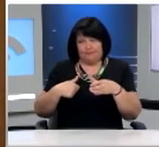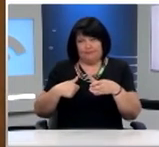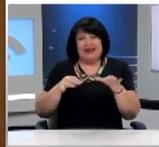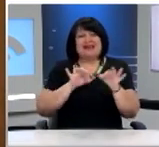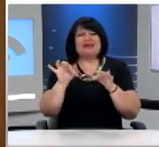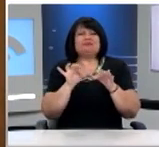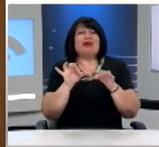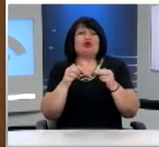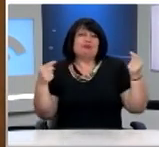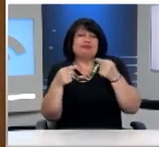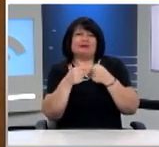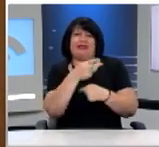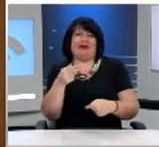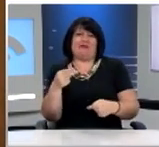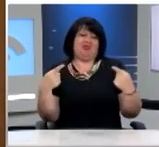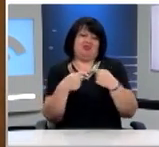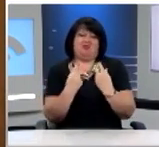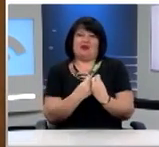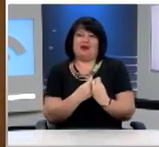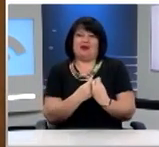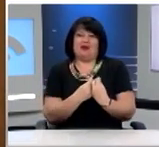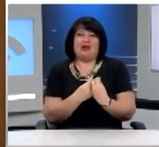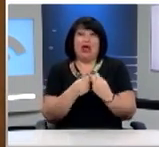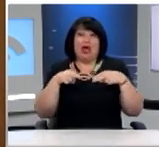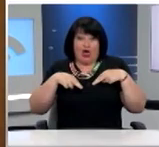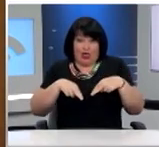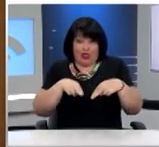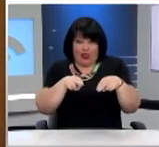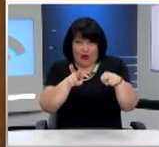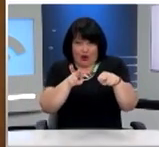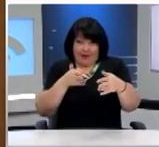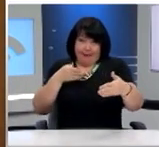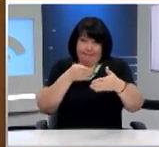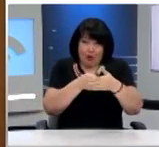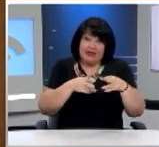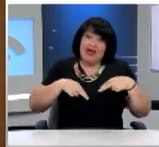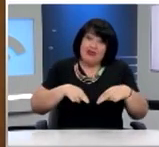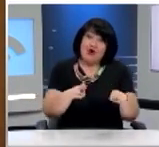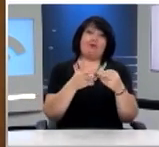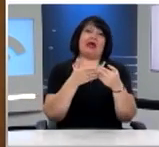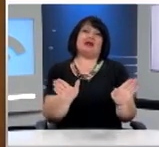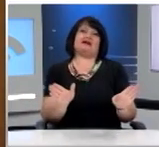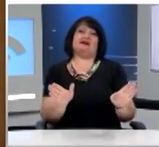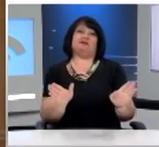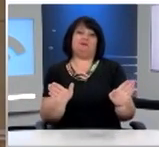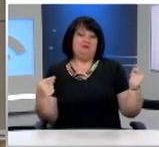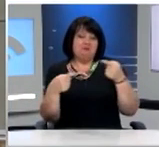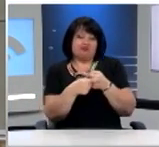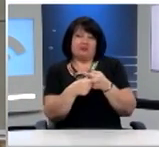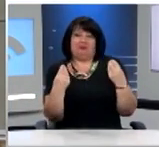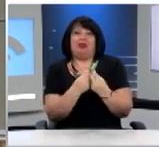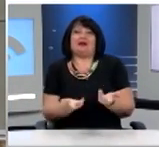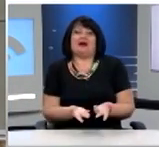οξύμορο. Το θέμα μας δόθηκε λέγεται «Δρόμοι ανοιχτοί, δρόμοι μεταμποδίων». Και θα θέλαμε να θέσουμε το ερώτημα